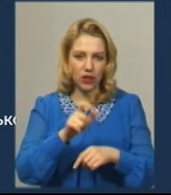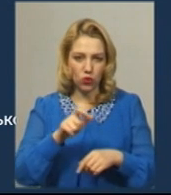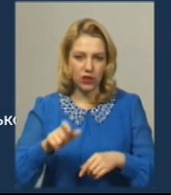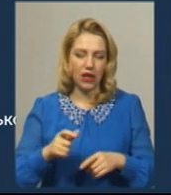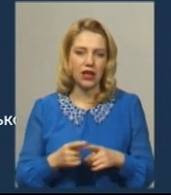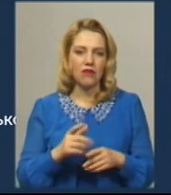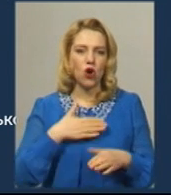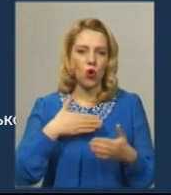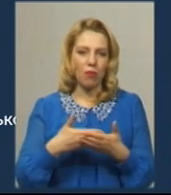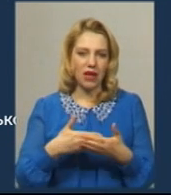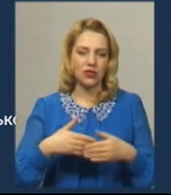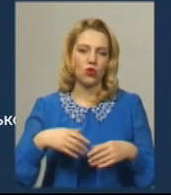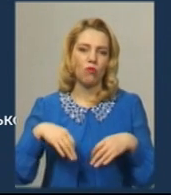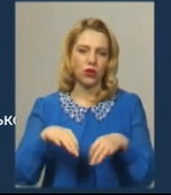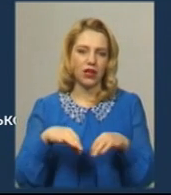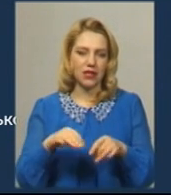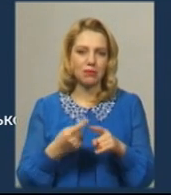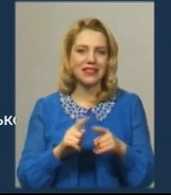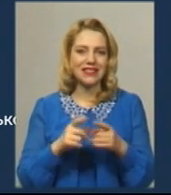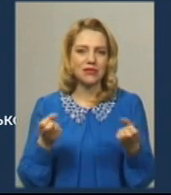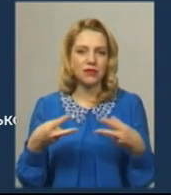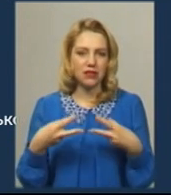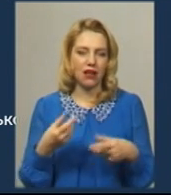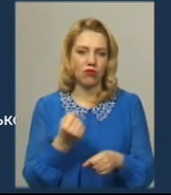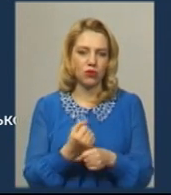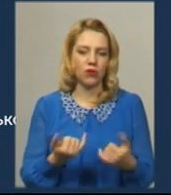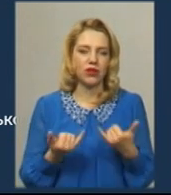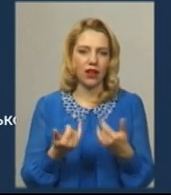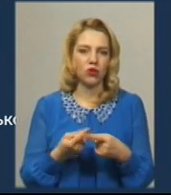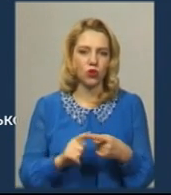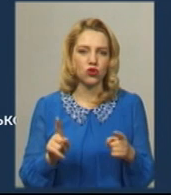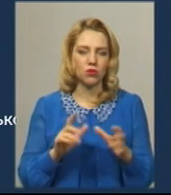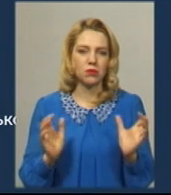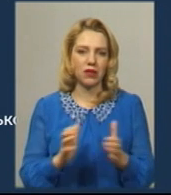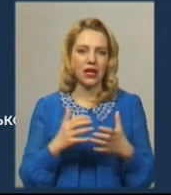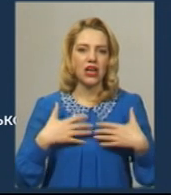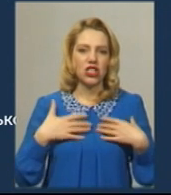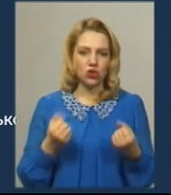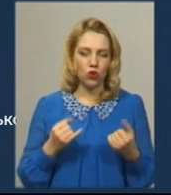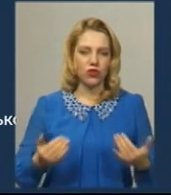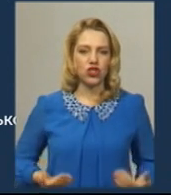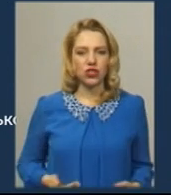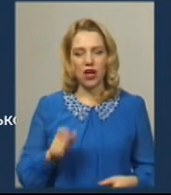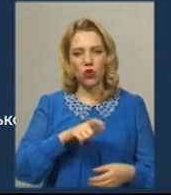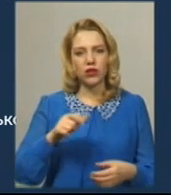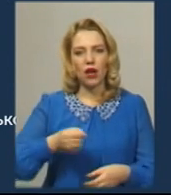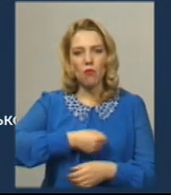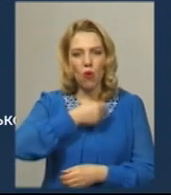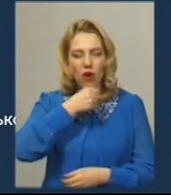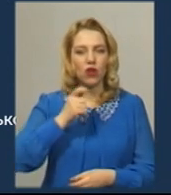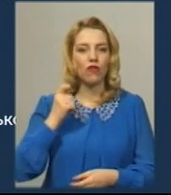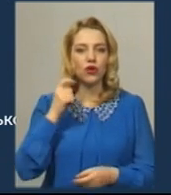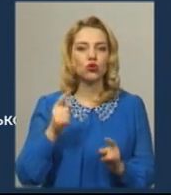націлено виключно на те, щоб перегти життя і здоров'я людей, в першу чергу, похилого віку,